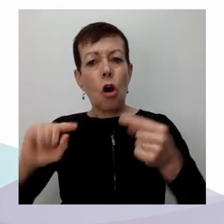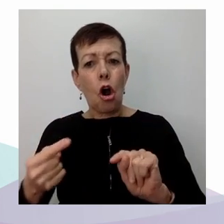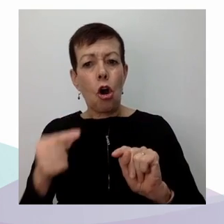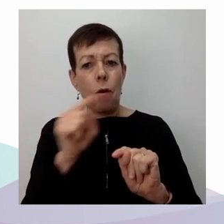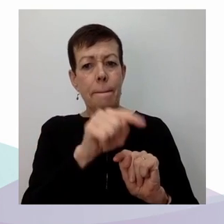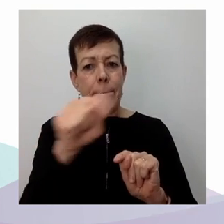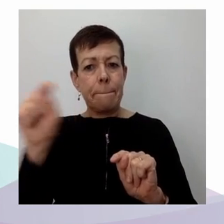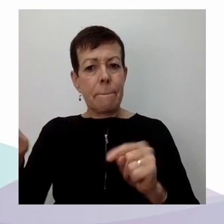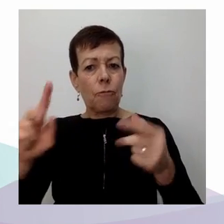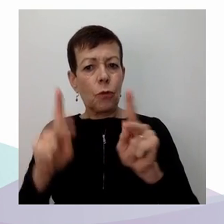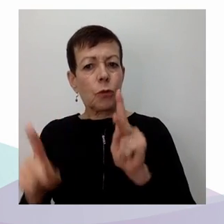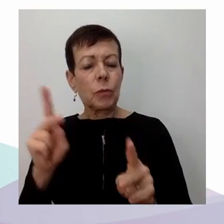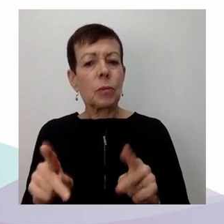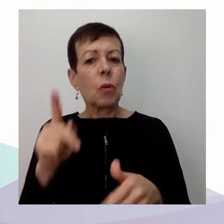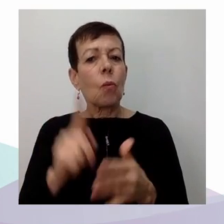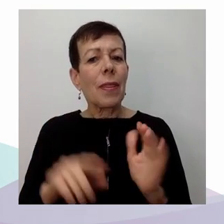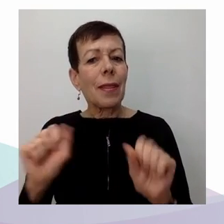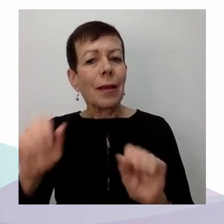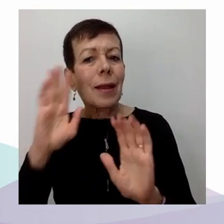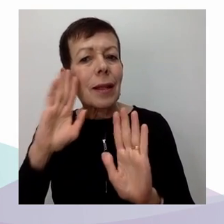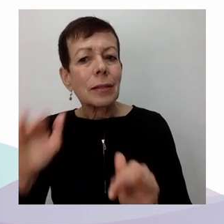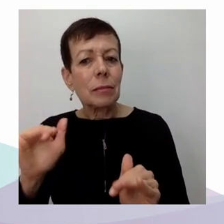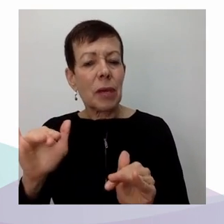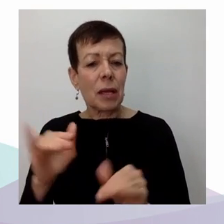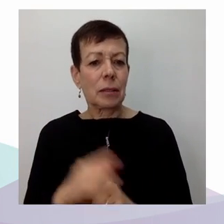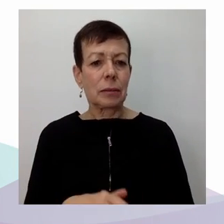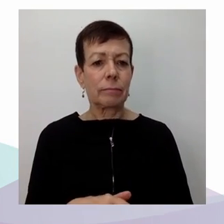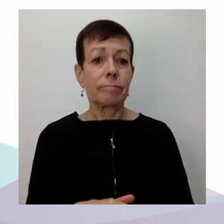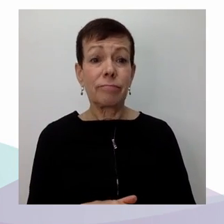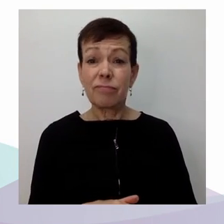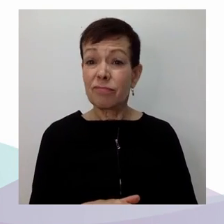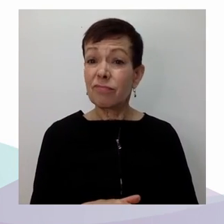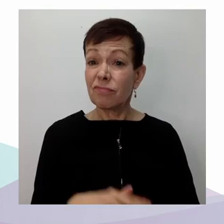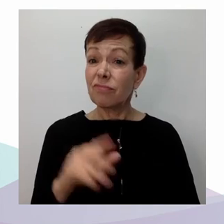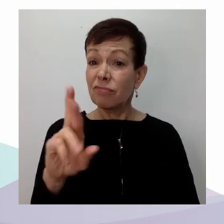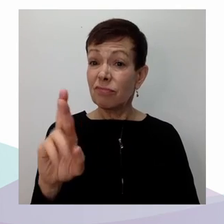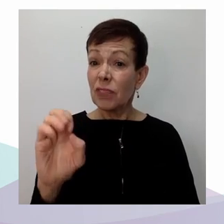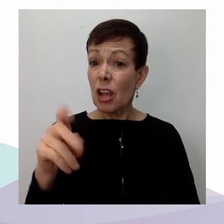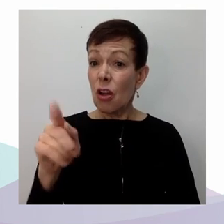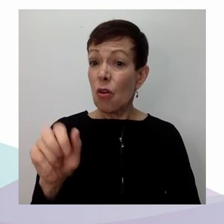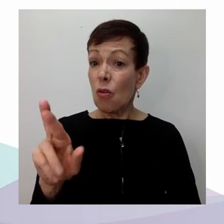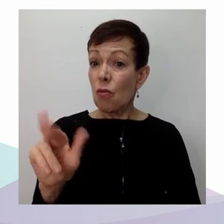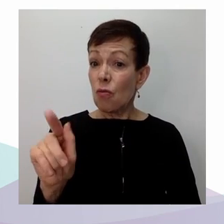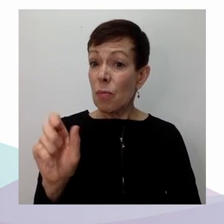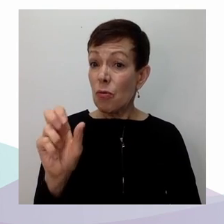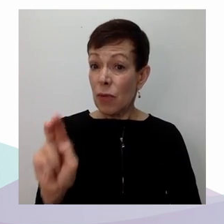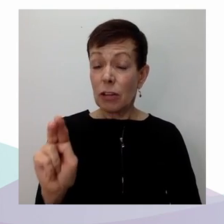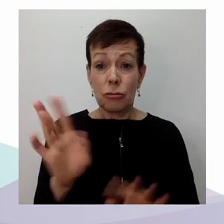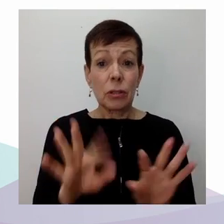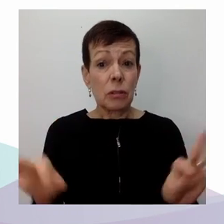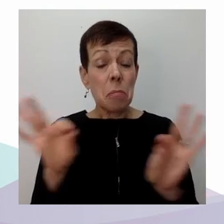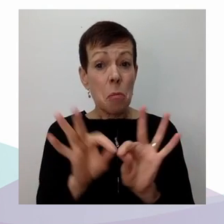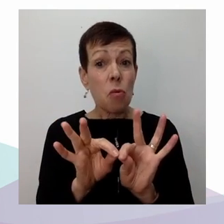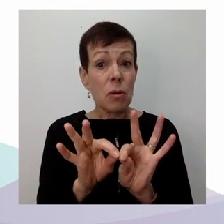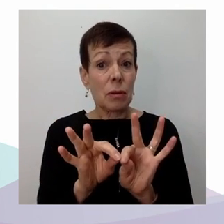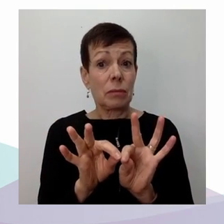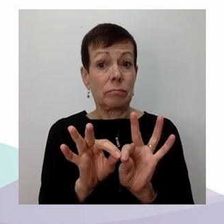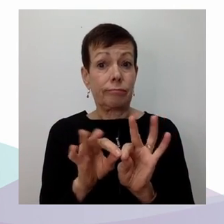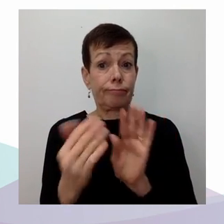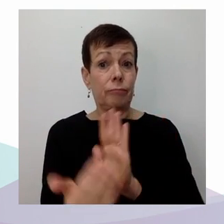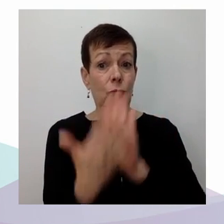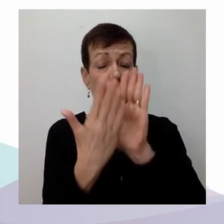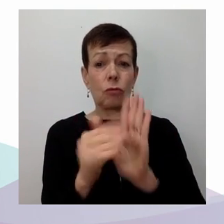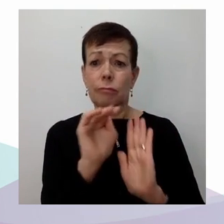important pour mobiliser les droits économiques et sociaux. L'arène judiciaire est une arène tout à fait pertinente. Mais dans le cadre de mes